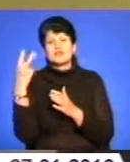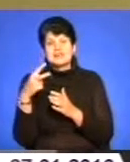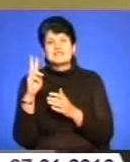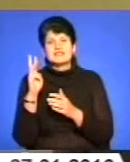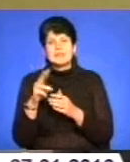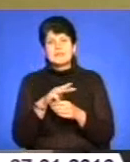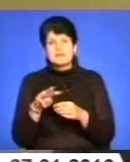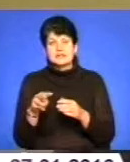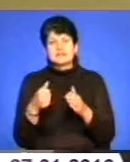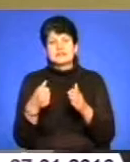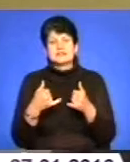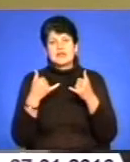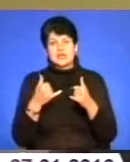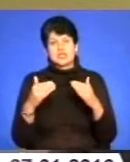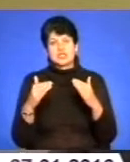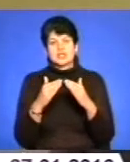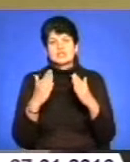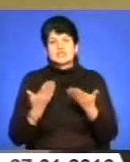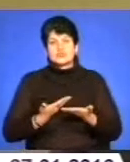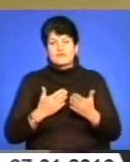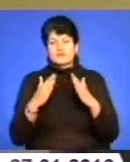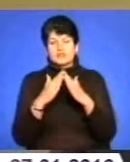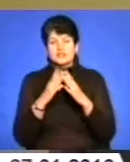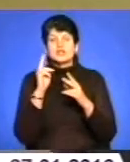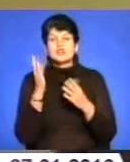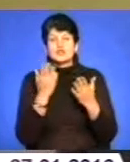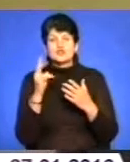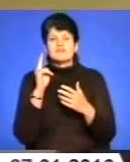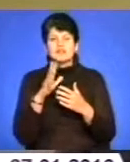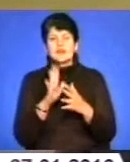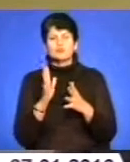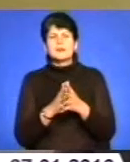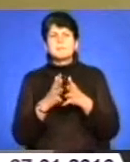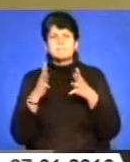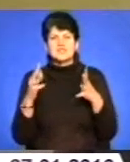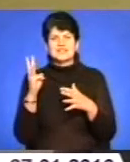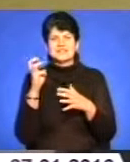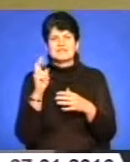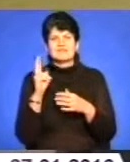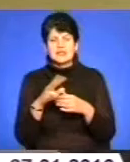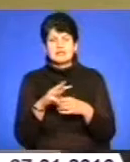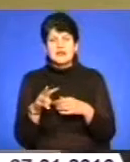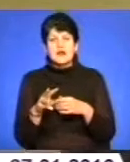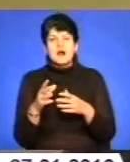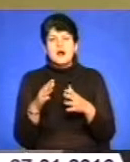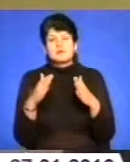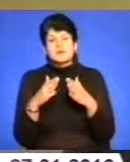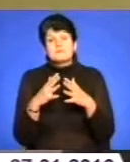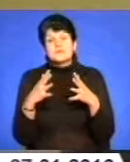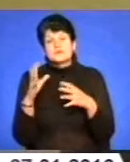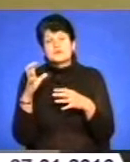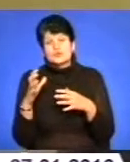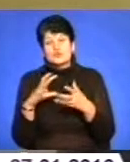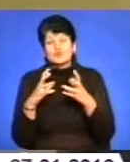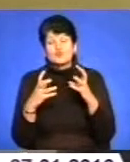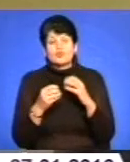для власників житлових будинків. Якщо квартира буде більше, ніж 300 квадратних метрів, а будинок більше, ніж 500 квадратних метрів, то сума